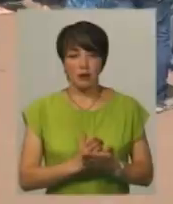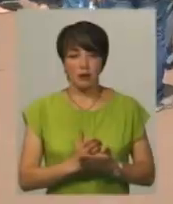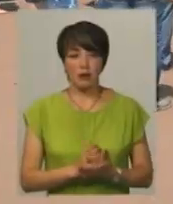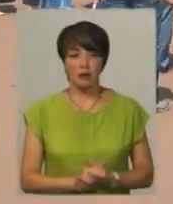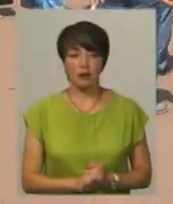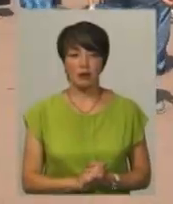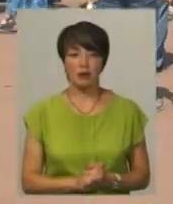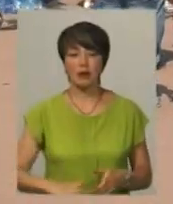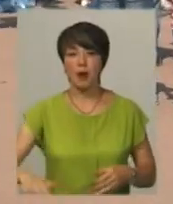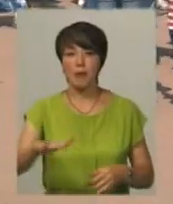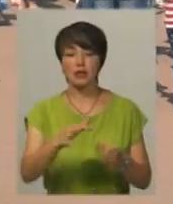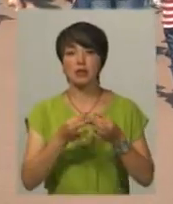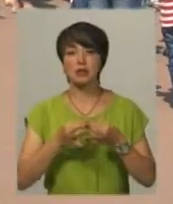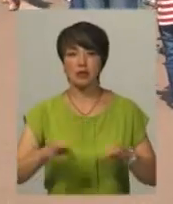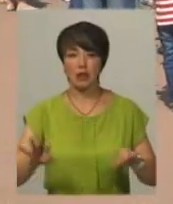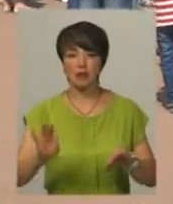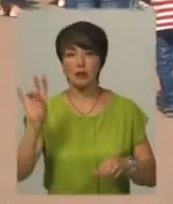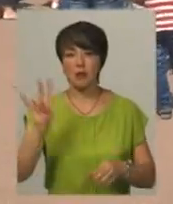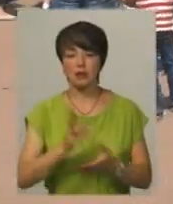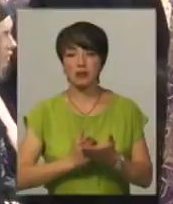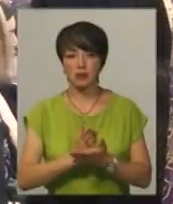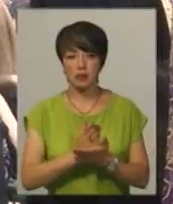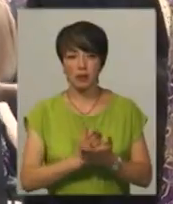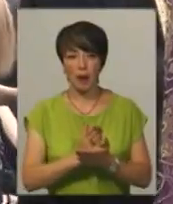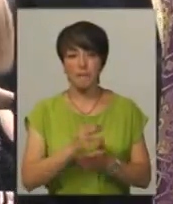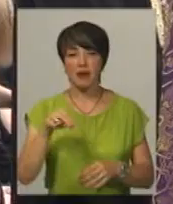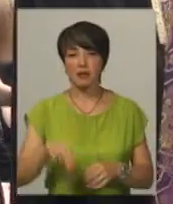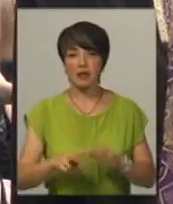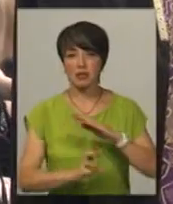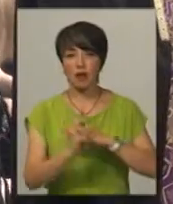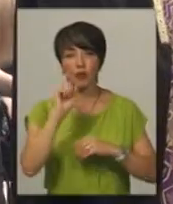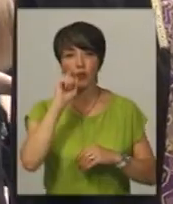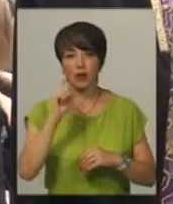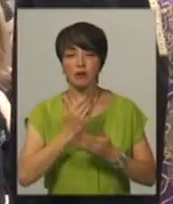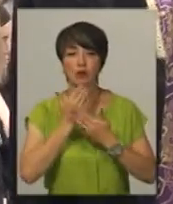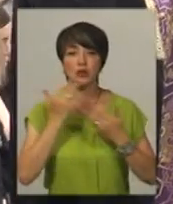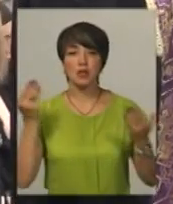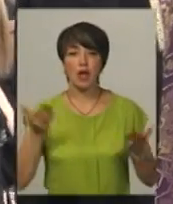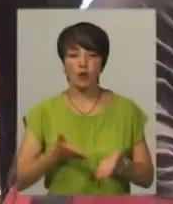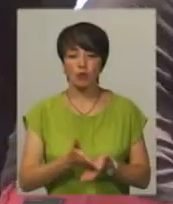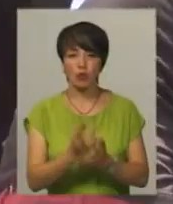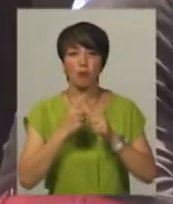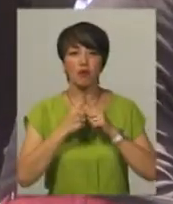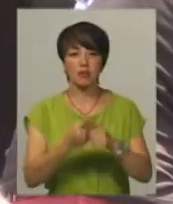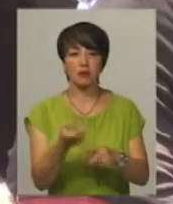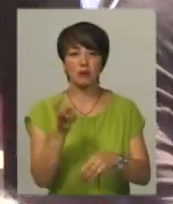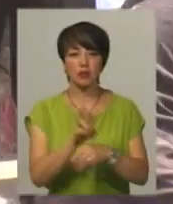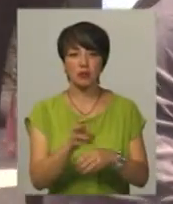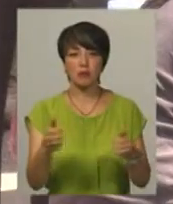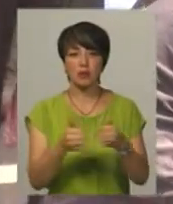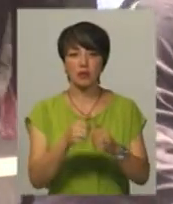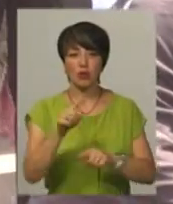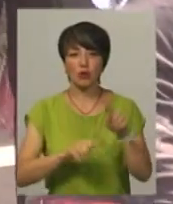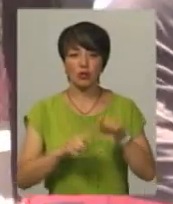На Майдані Незалежності панахиду проводять священики Православної церкви України. В останній путь провести Богдана Бігуса прийшли близькі